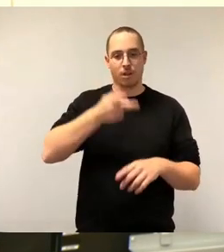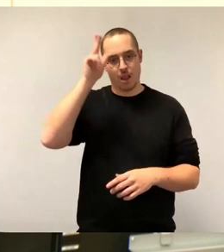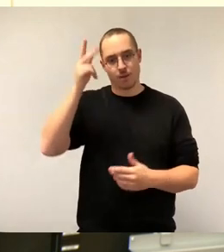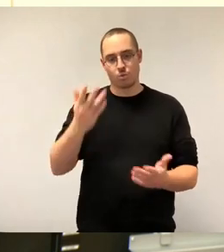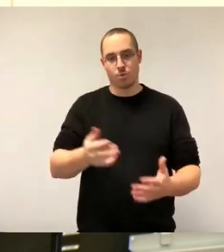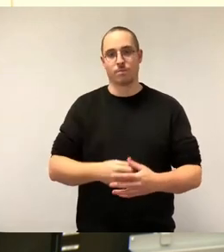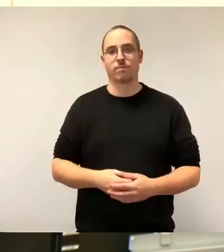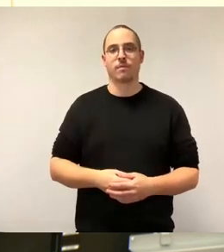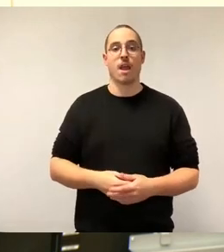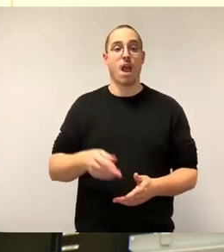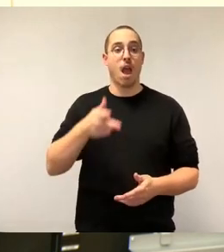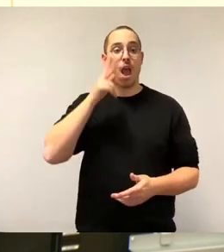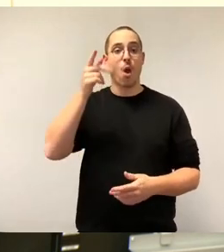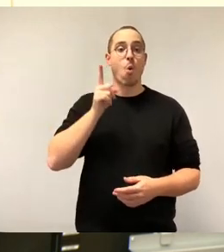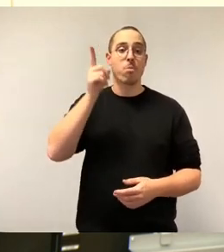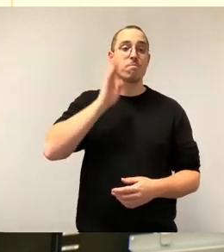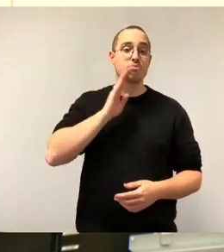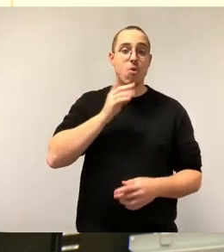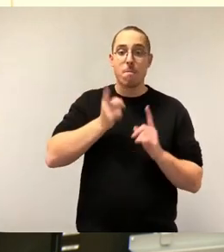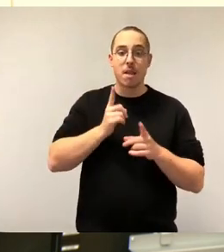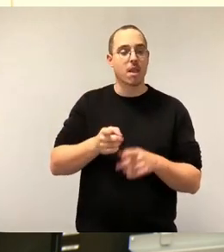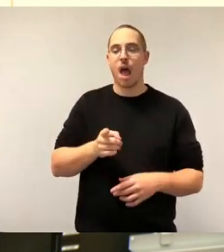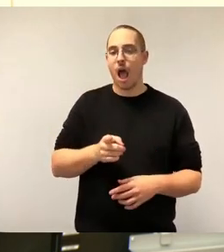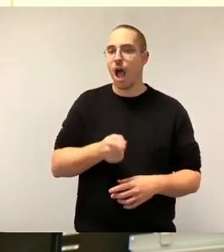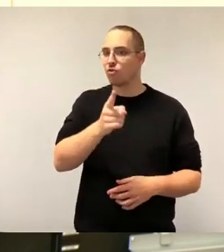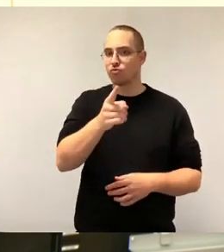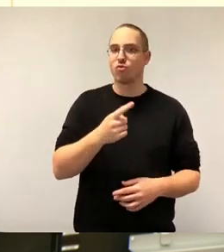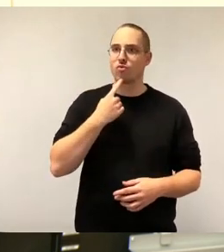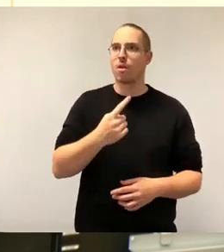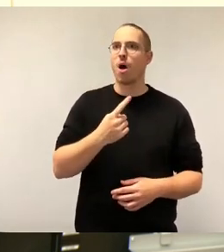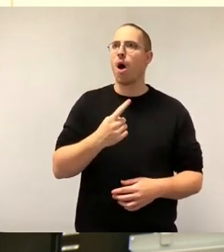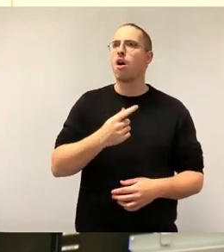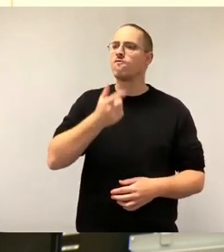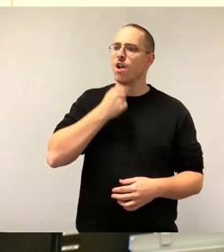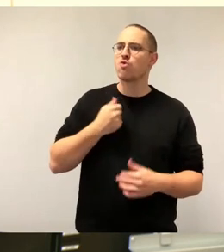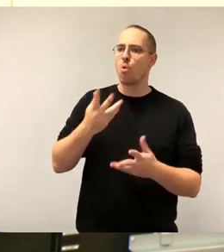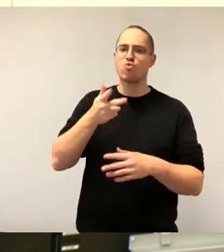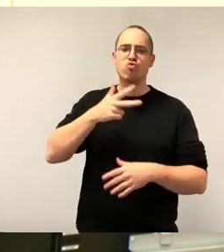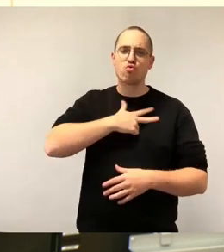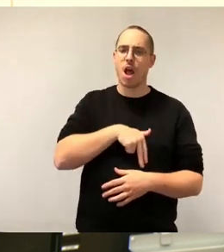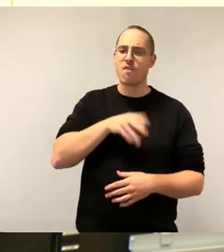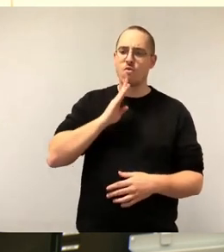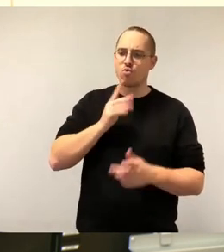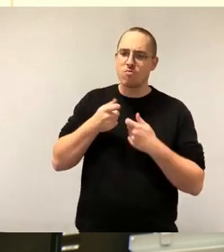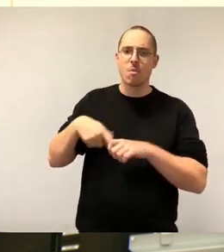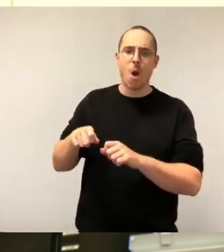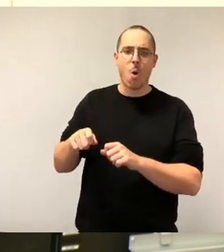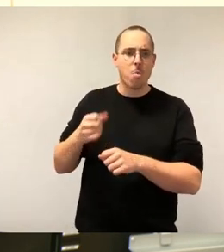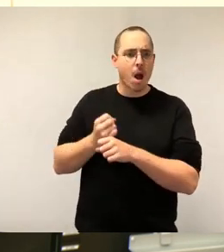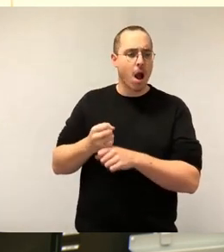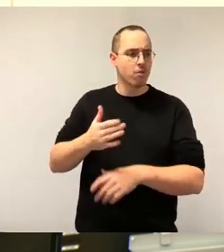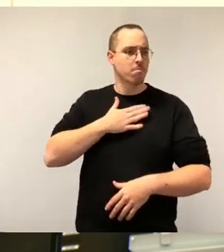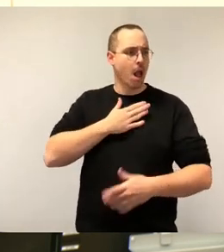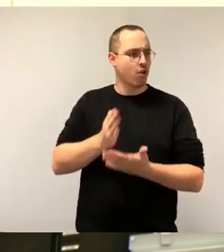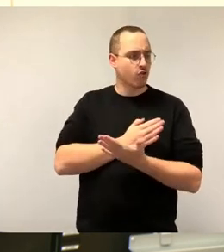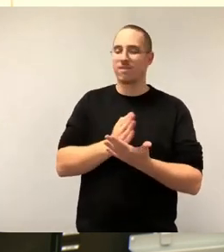entschlossen, etwas für den sozialen Wohnungsbau zu tun, sondern Sie kommen Ihrer Pflicht nach, den Beschluss zu erfüllen. der Stadtrat im Zusammenhang mit